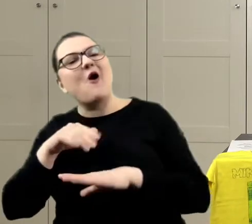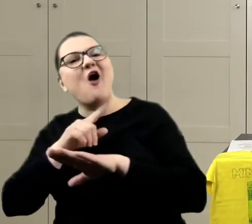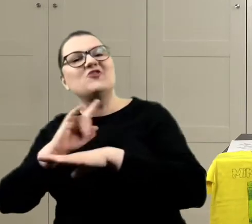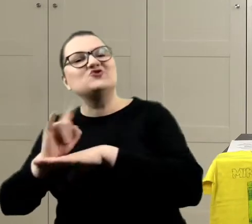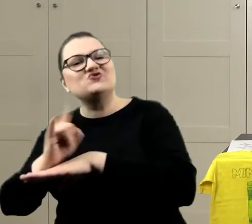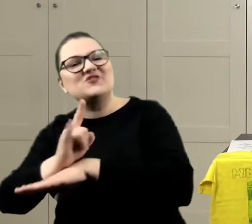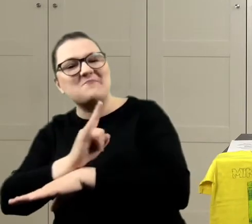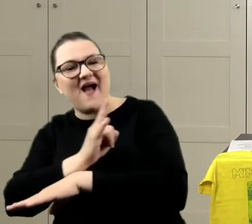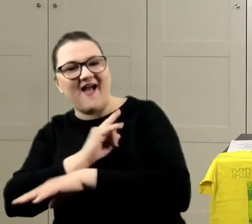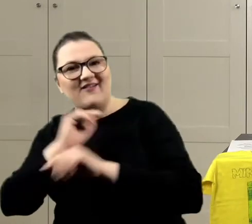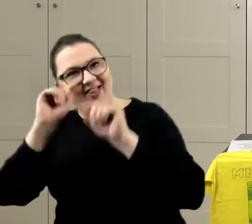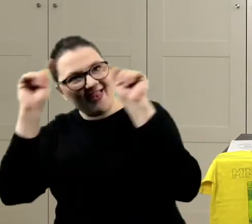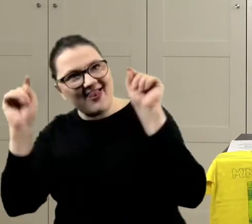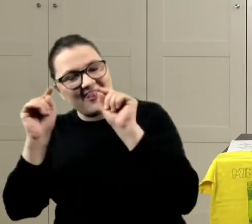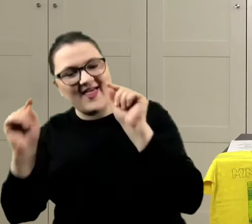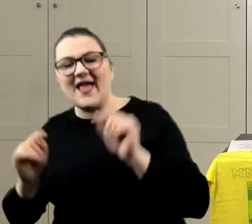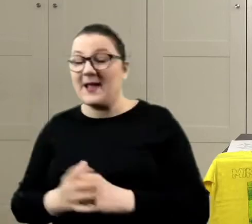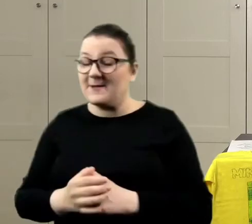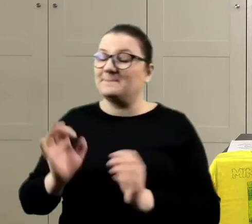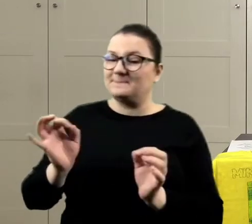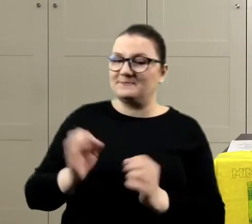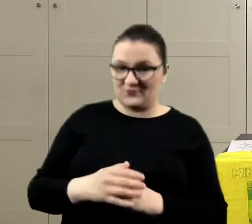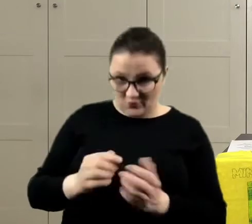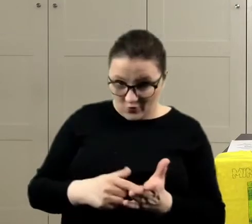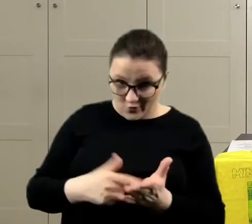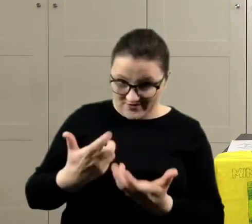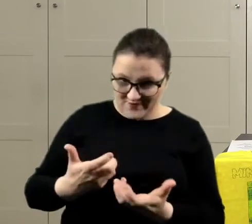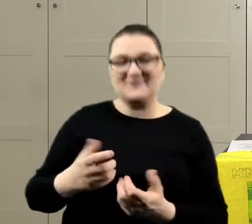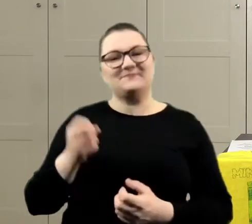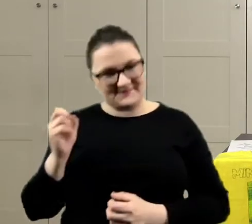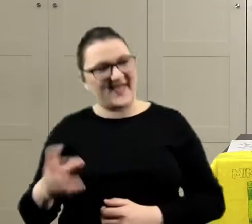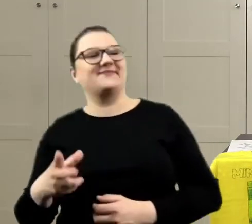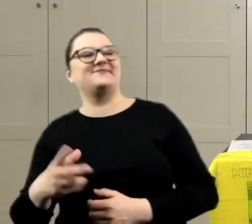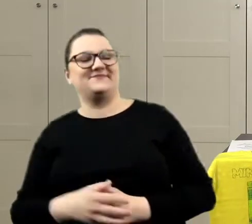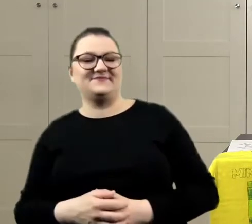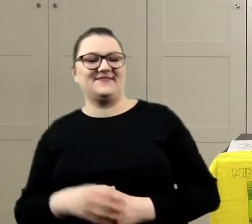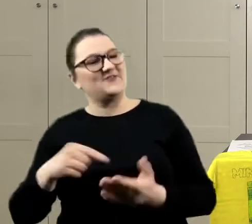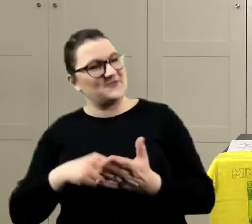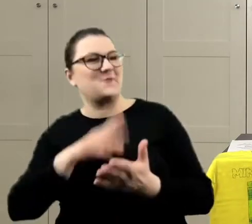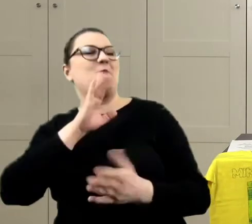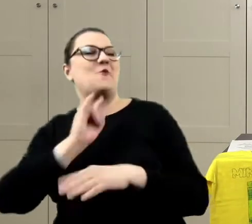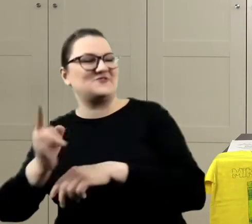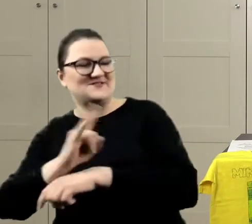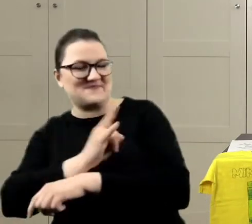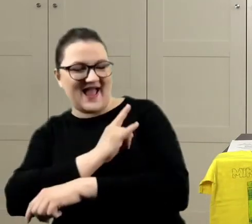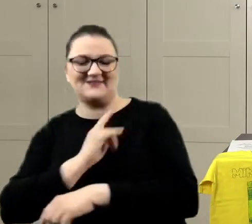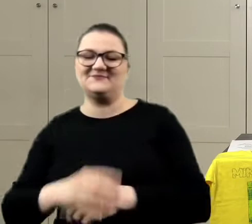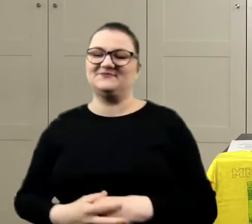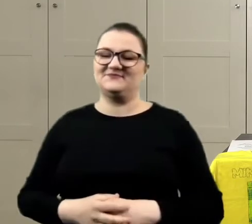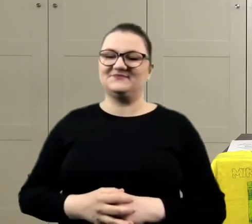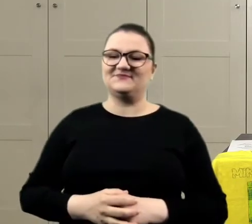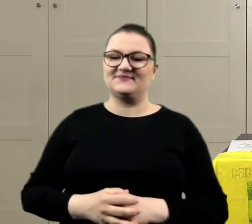ślimaki, no to chyba... O to Ci chodziło? Tak. Dobra. O ślimaki. Mamy ślimaki. Ale